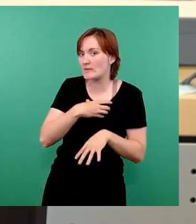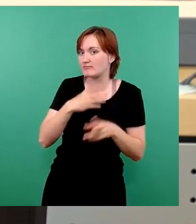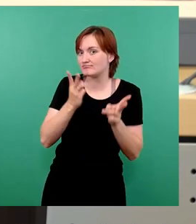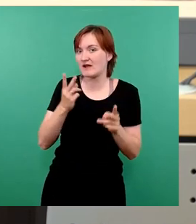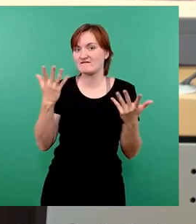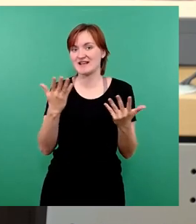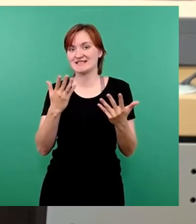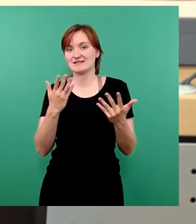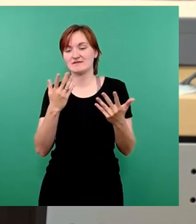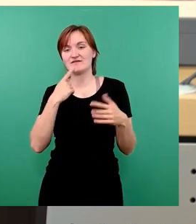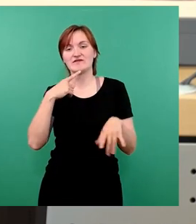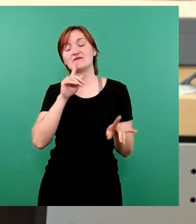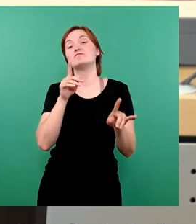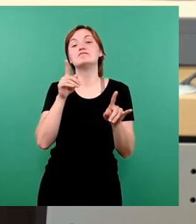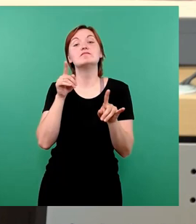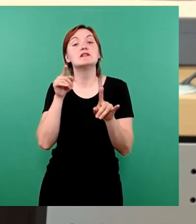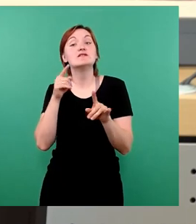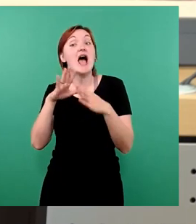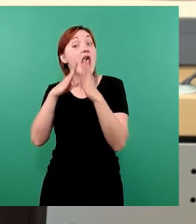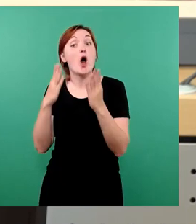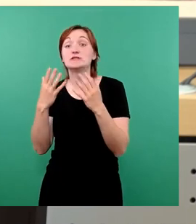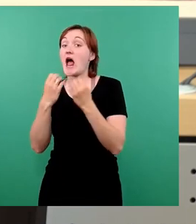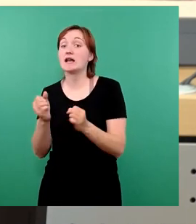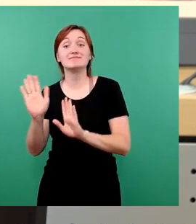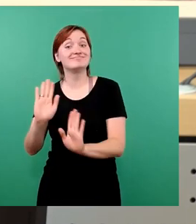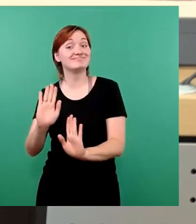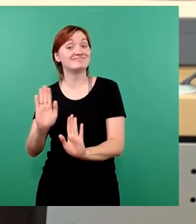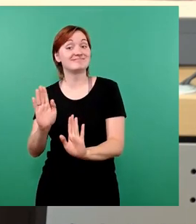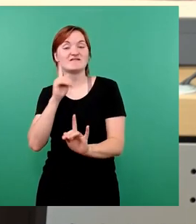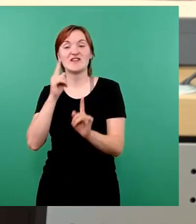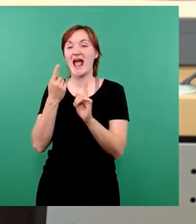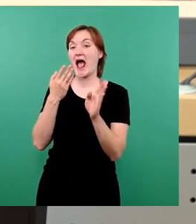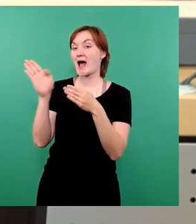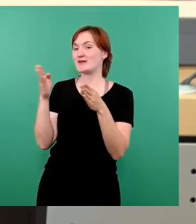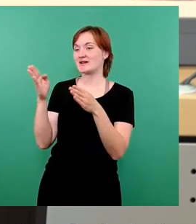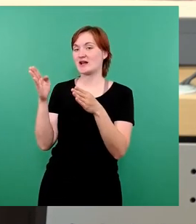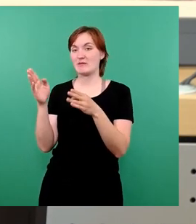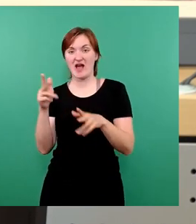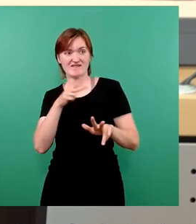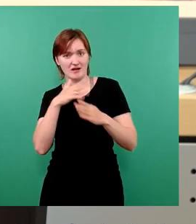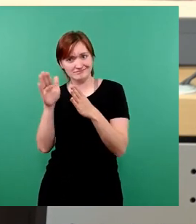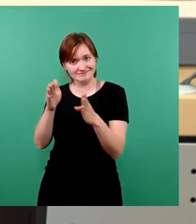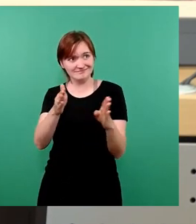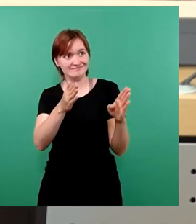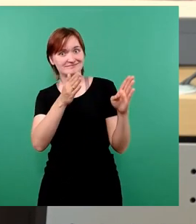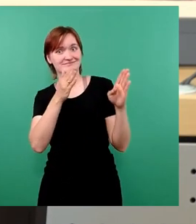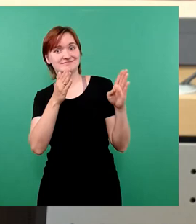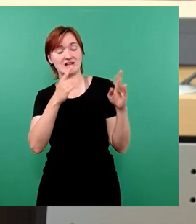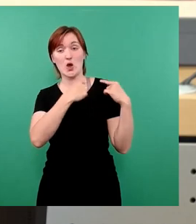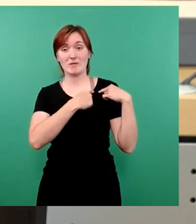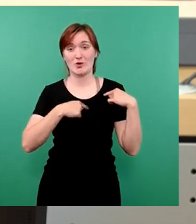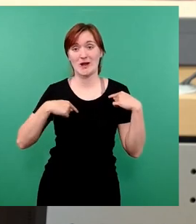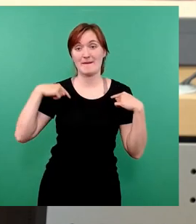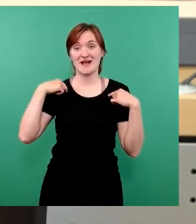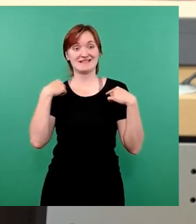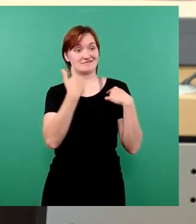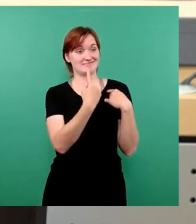das Ablenkungsmanöver Haushaltssperre ist, sondern die derzeitige Konstellation eines Oberbürgermeisters in